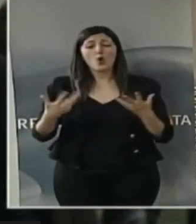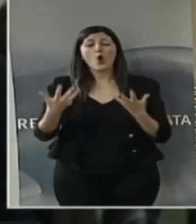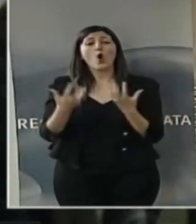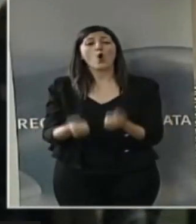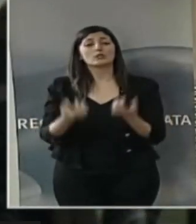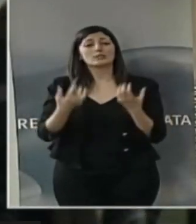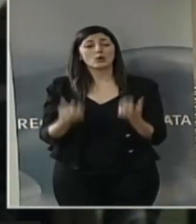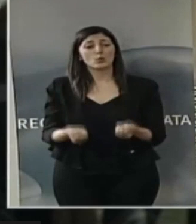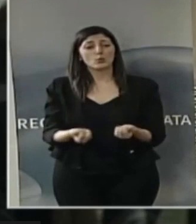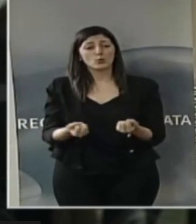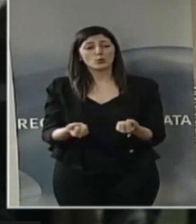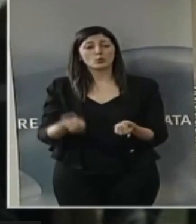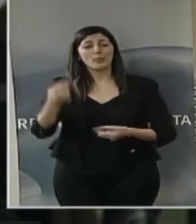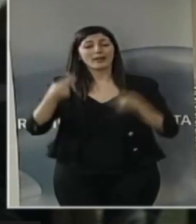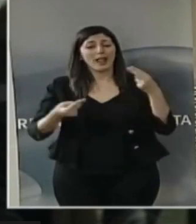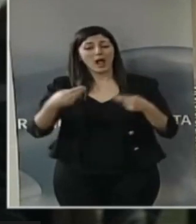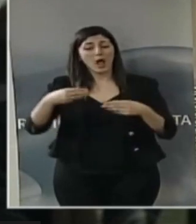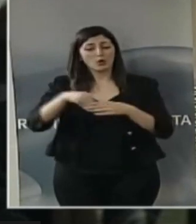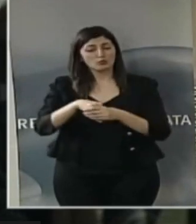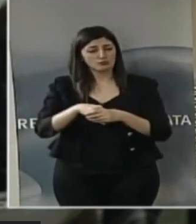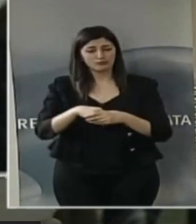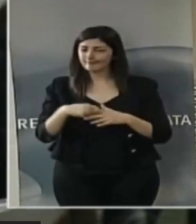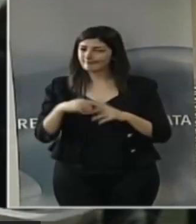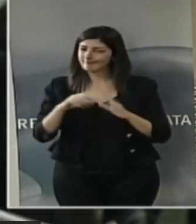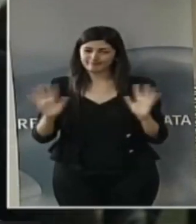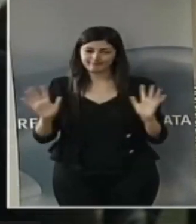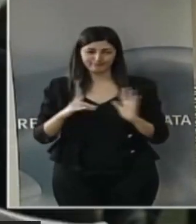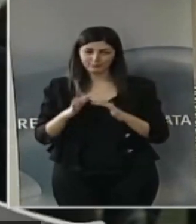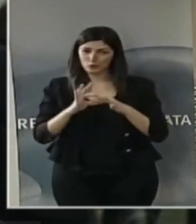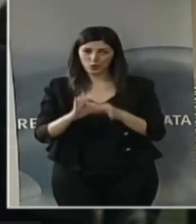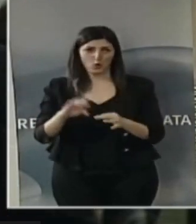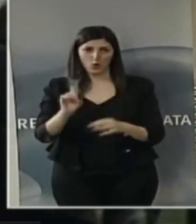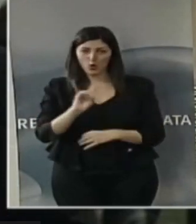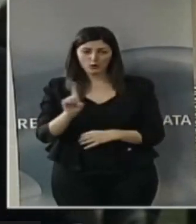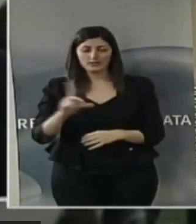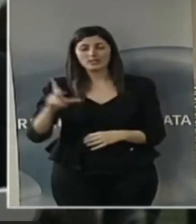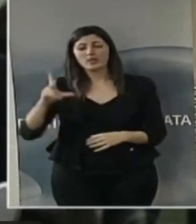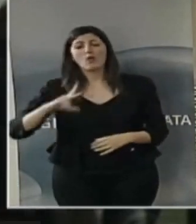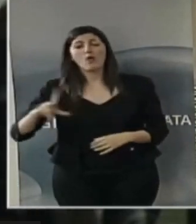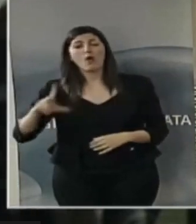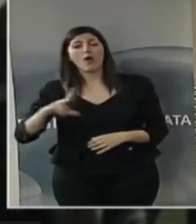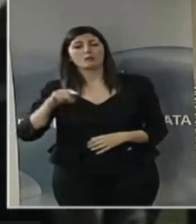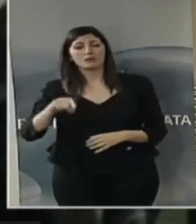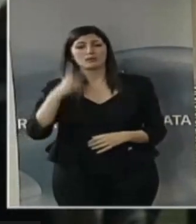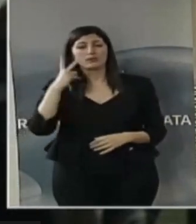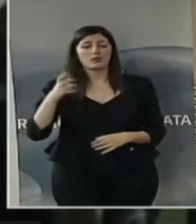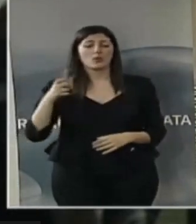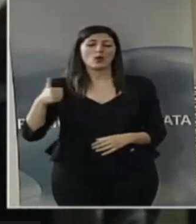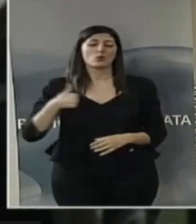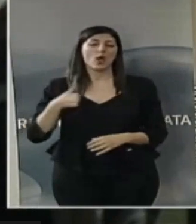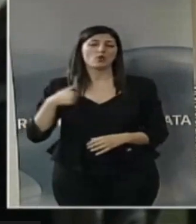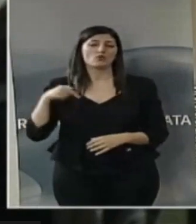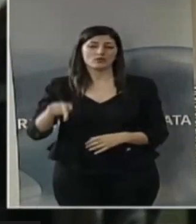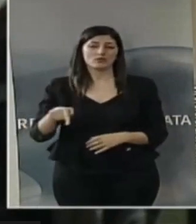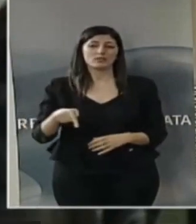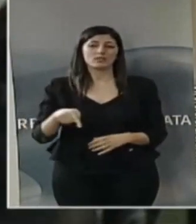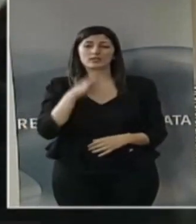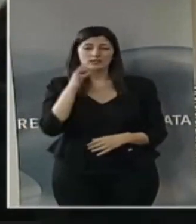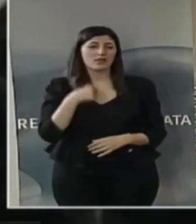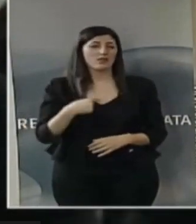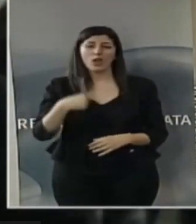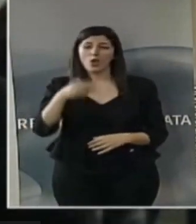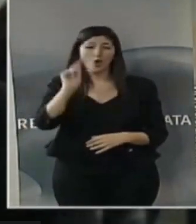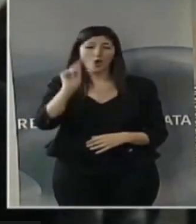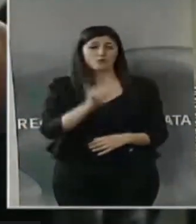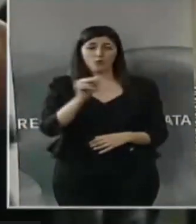questo bilancio che non rispondono alle aspettative, ritengo e all'ambizione che un'agenzia come l'Alsia deve fare, voterò chiaramente